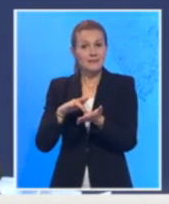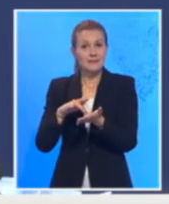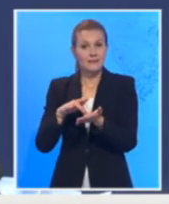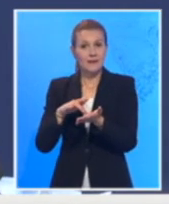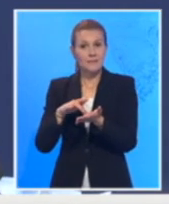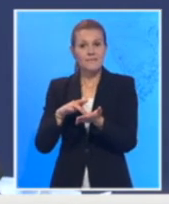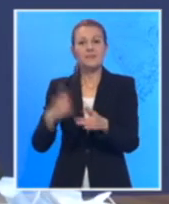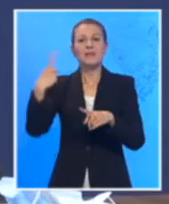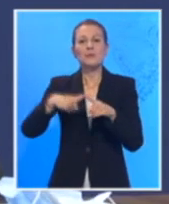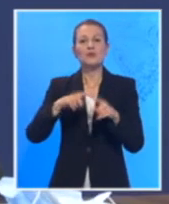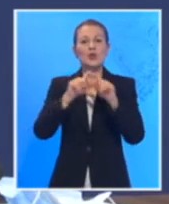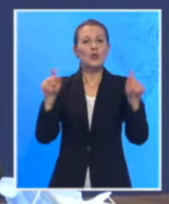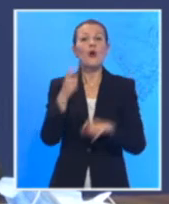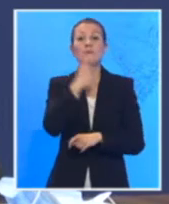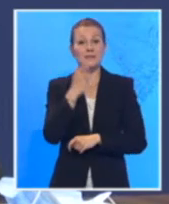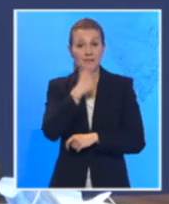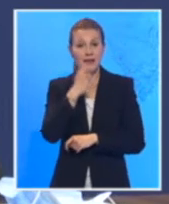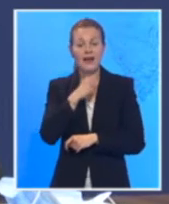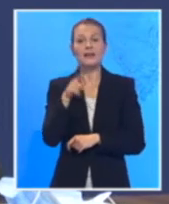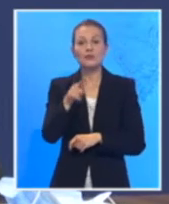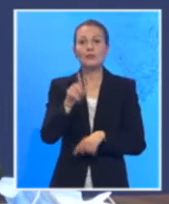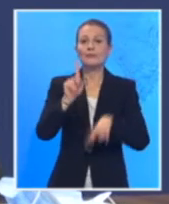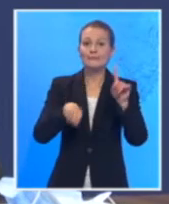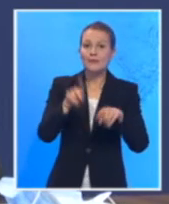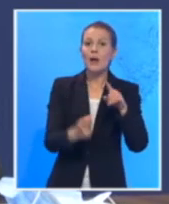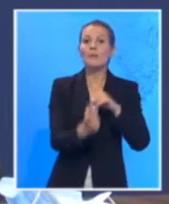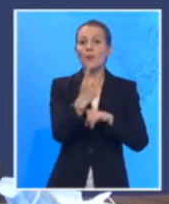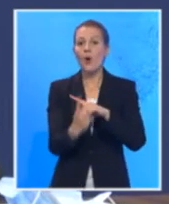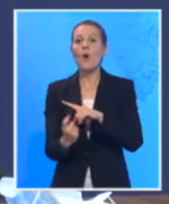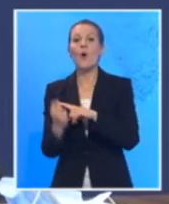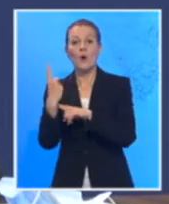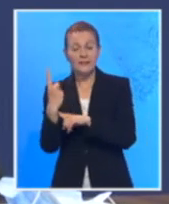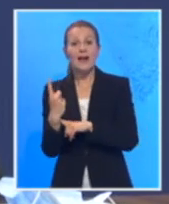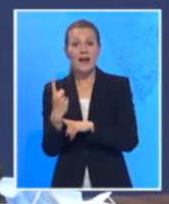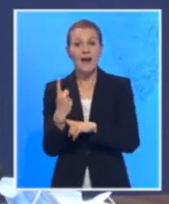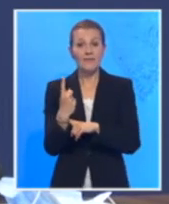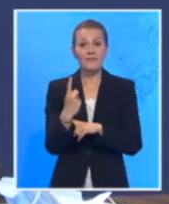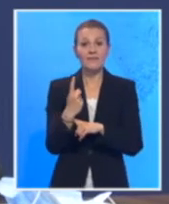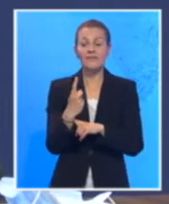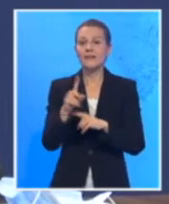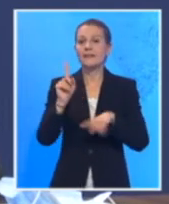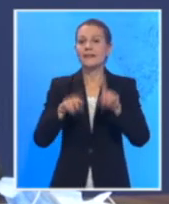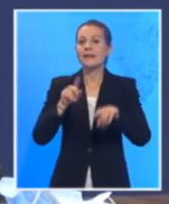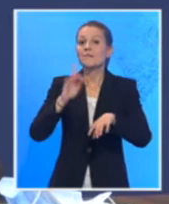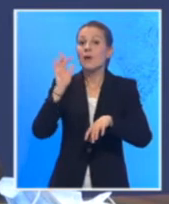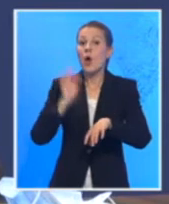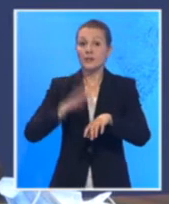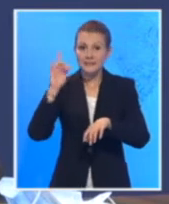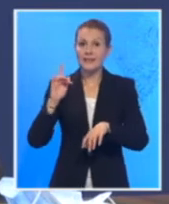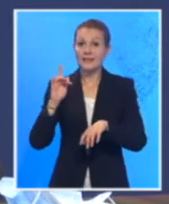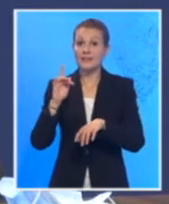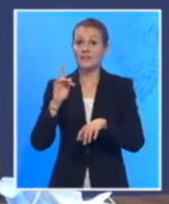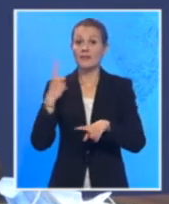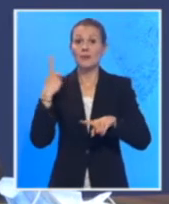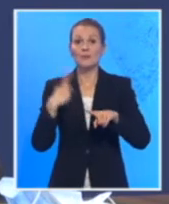gerontološke centre se pojavljaju takozvani džepovi osetljivih i gde ulazi